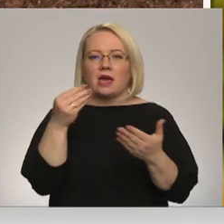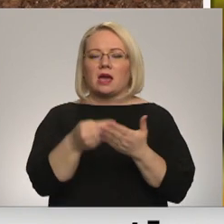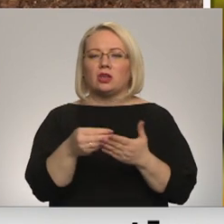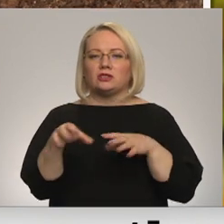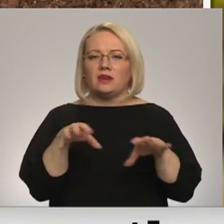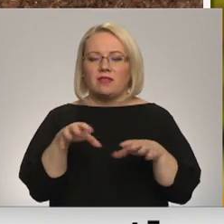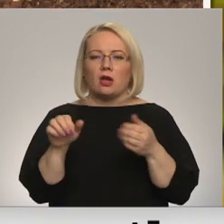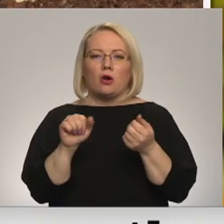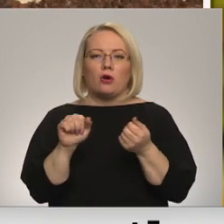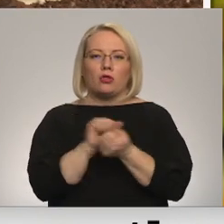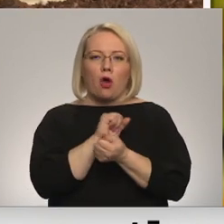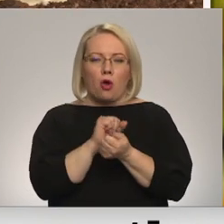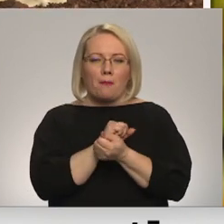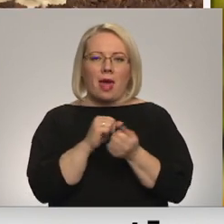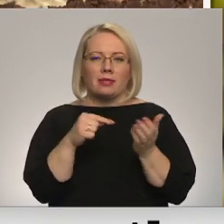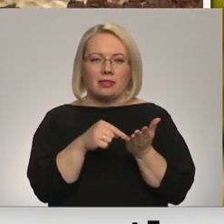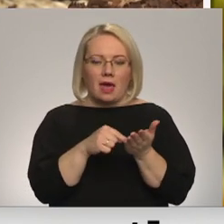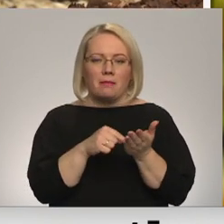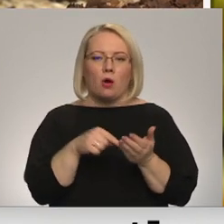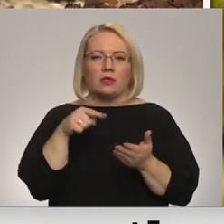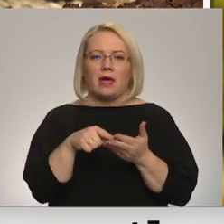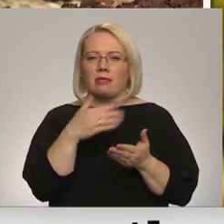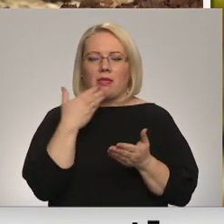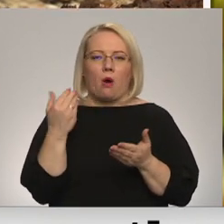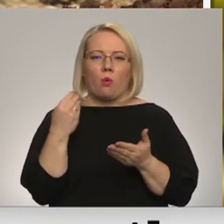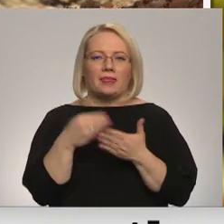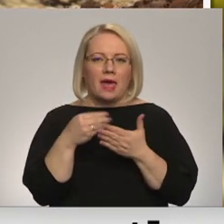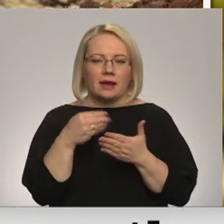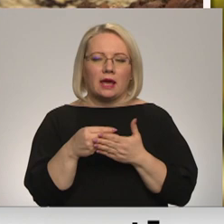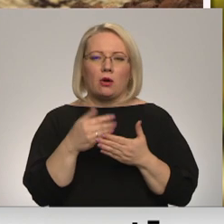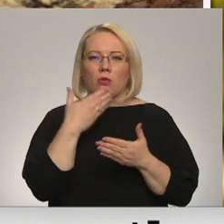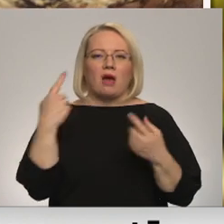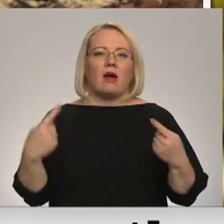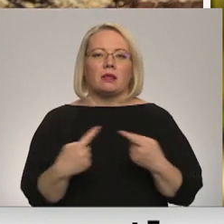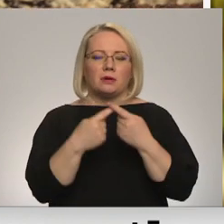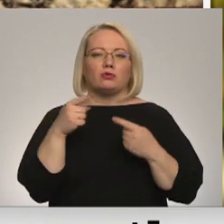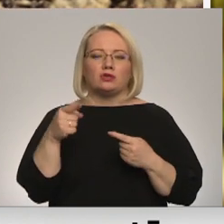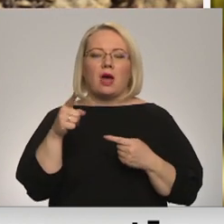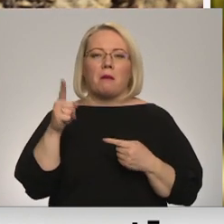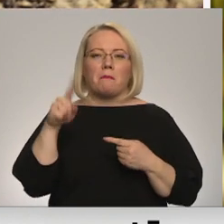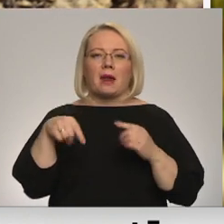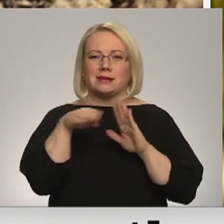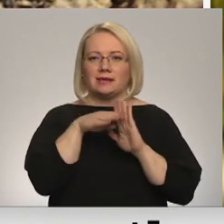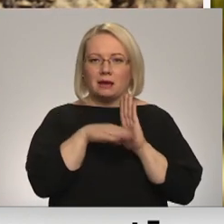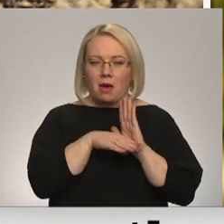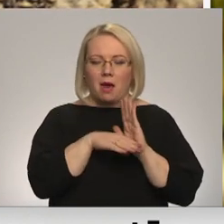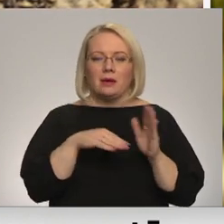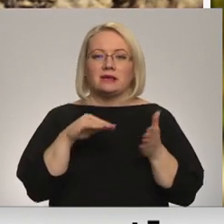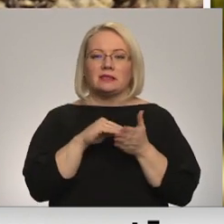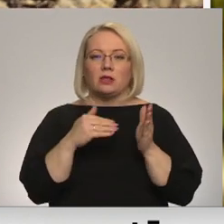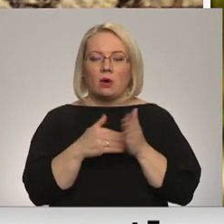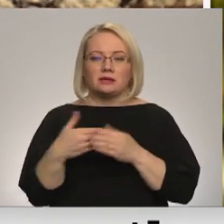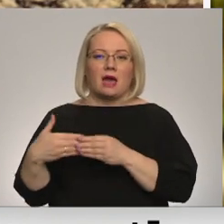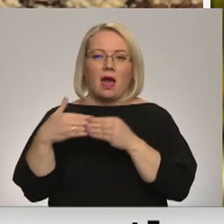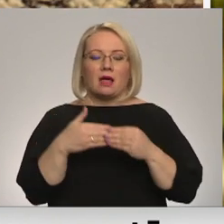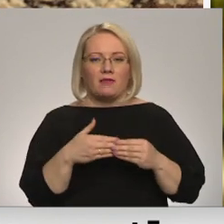dzīvnieku dokumentiem, kas ir nedarīgi vai neatbilstoši tiem prasībām. Situācijā, viņš atved